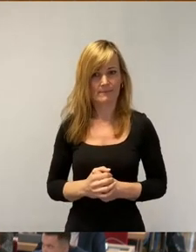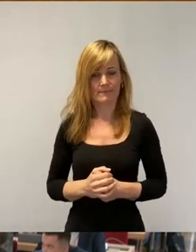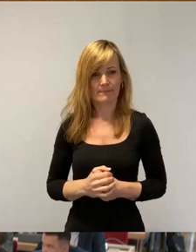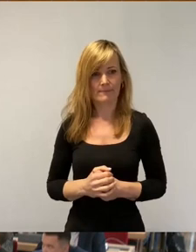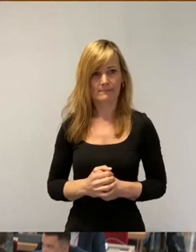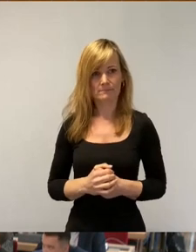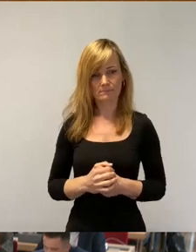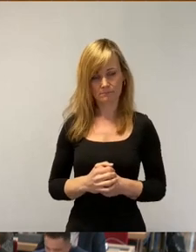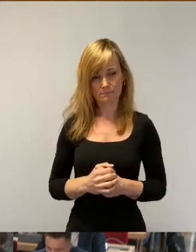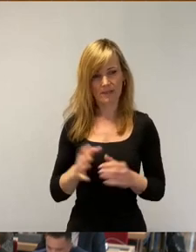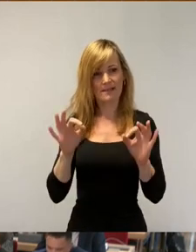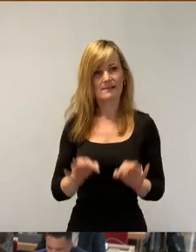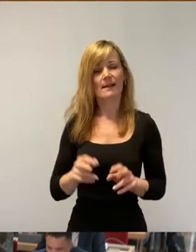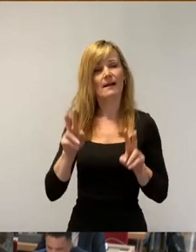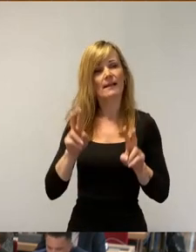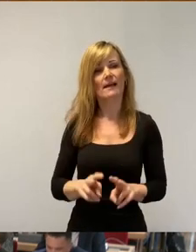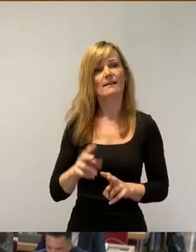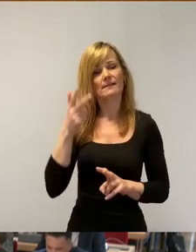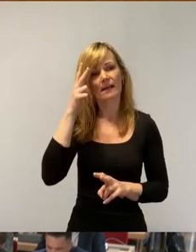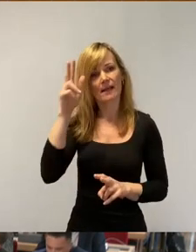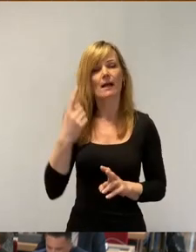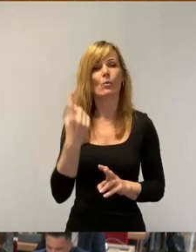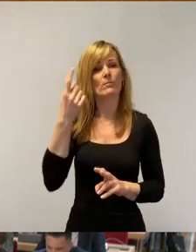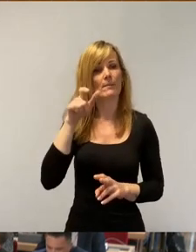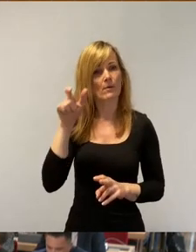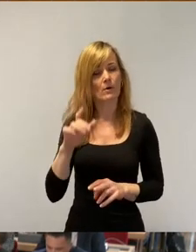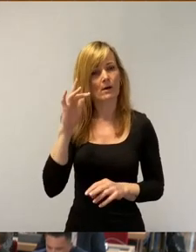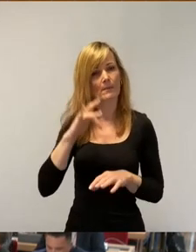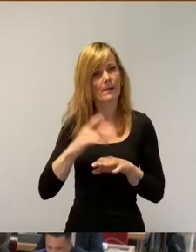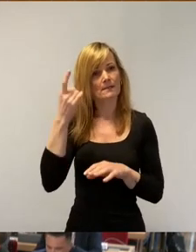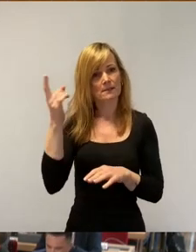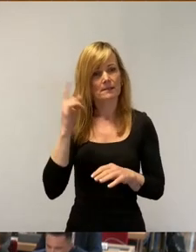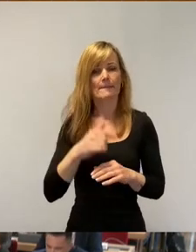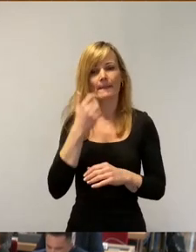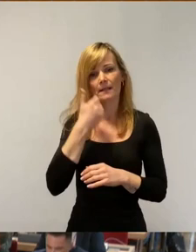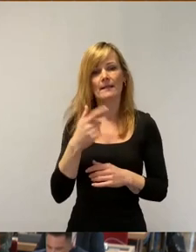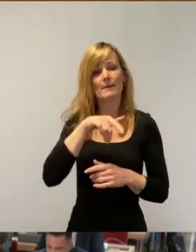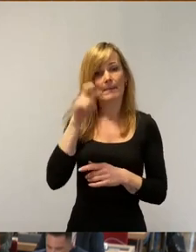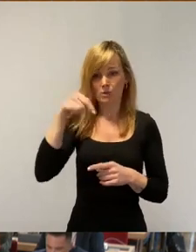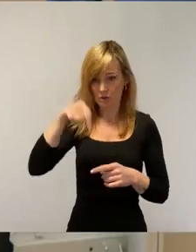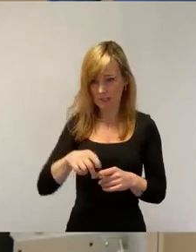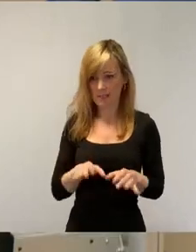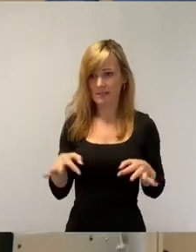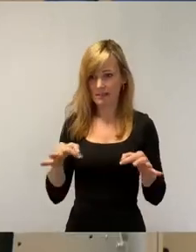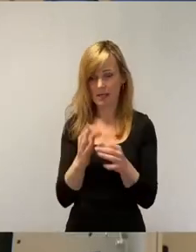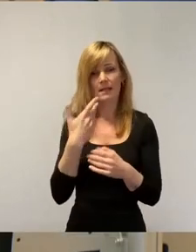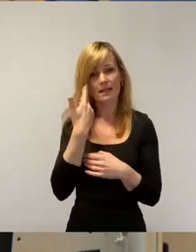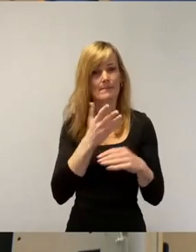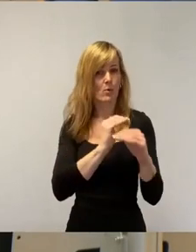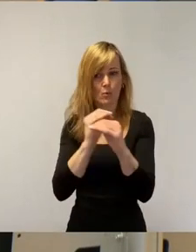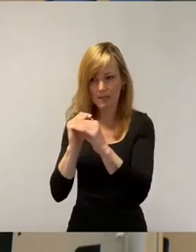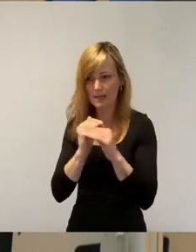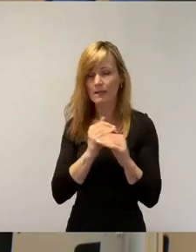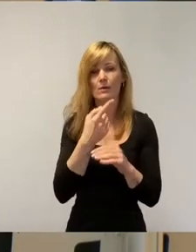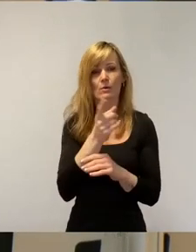Sehr geehrter Herr Oberbürgermeister, liebe Menschen im Saal, liebe Kolleginnen und Kollegen und liebe Menschen an den